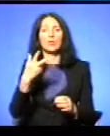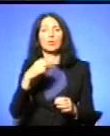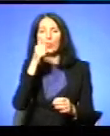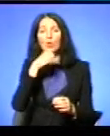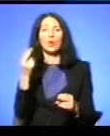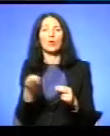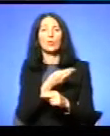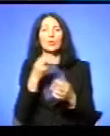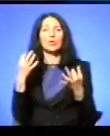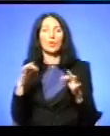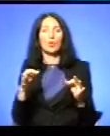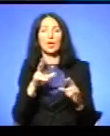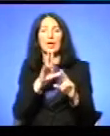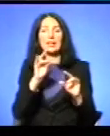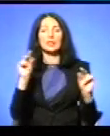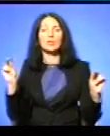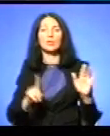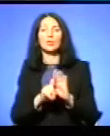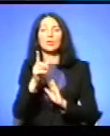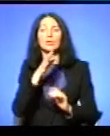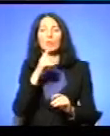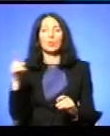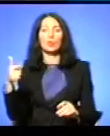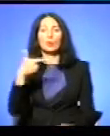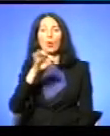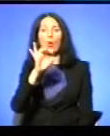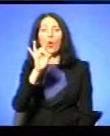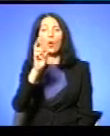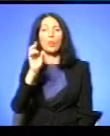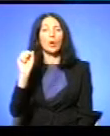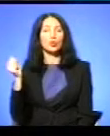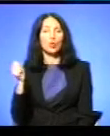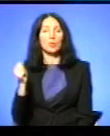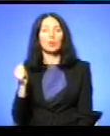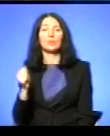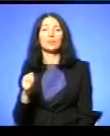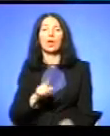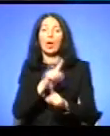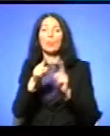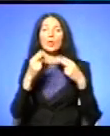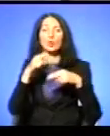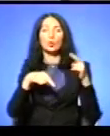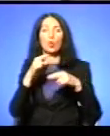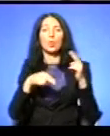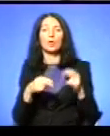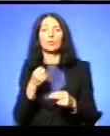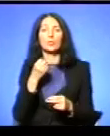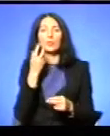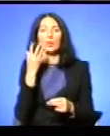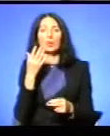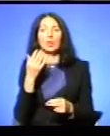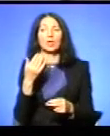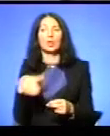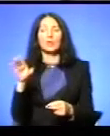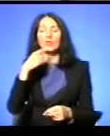Ну, на щастя, почався той період Горбачовський, так звана гласність, перестройка Коли пересвітом хотів казати, що ми демократична